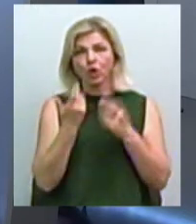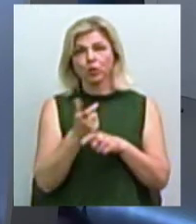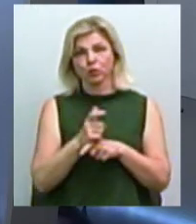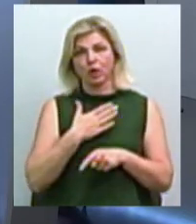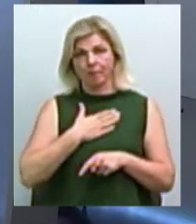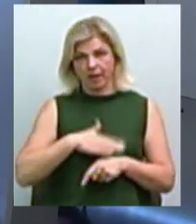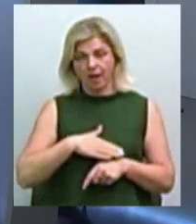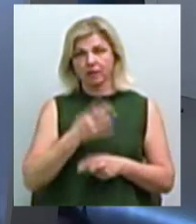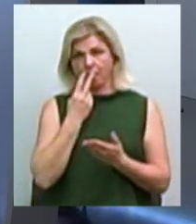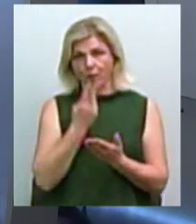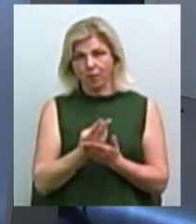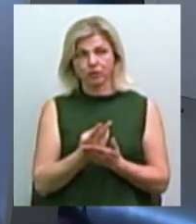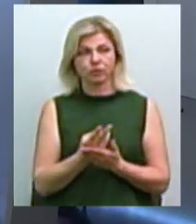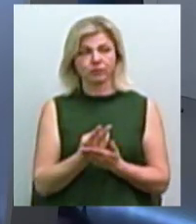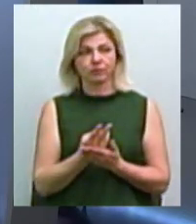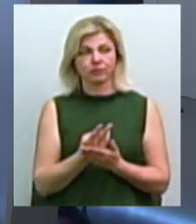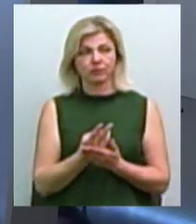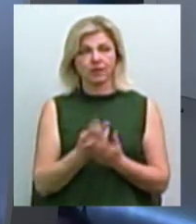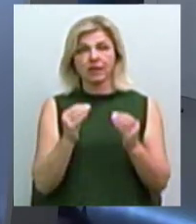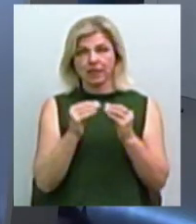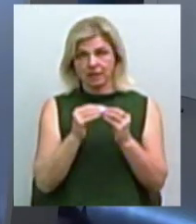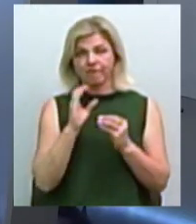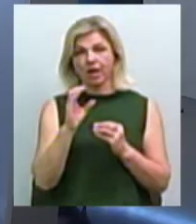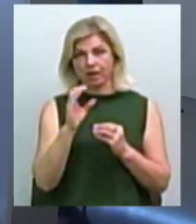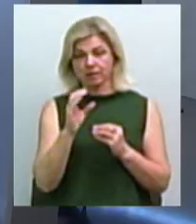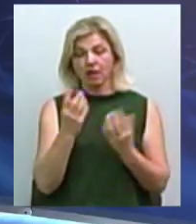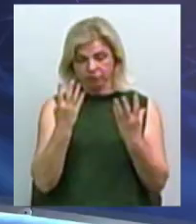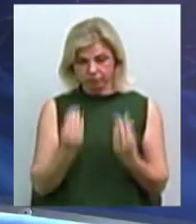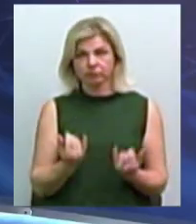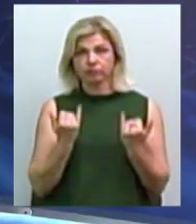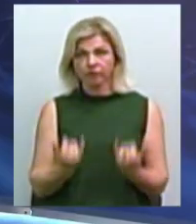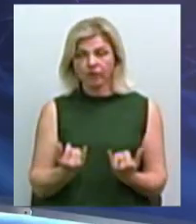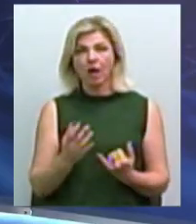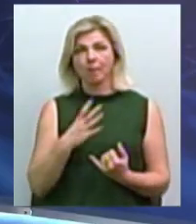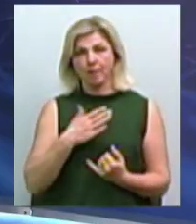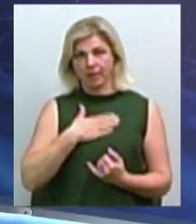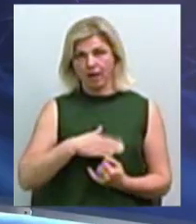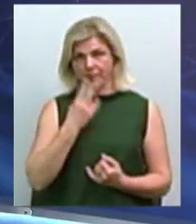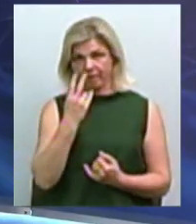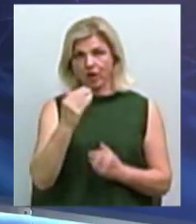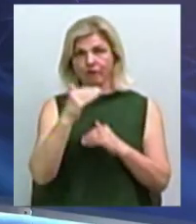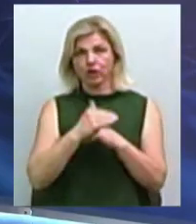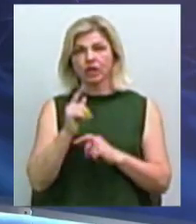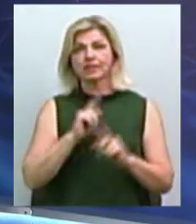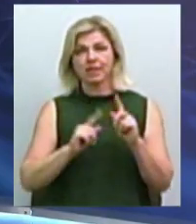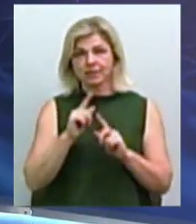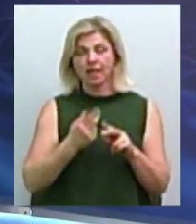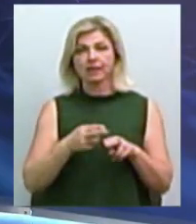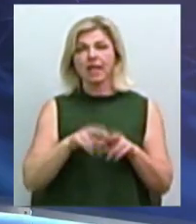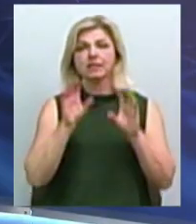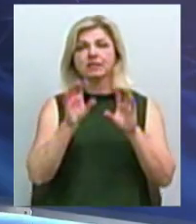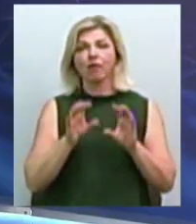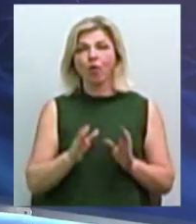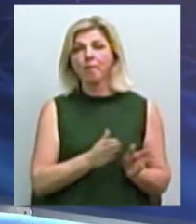приємно побачити, що... Це було того ж дня 10 вересня? Так, це було того дня, і було дуже приємно бачити на вечерньому засіданні. Його перенесли, цей закон, на